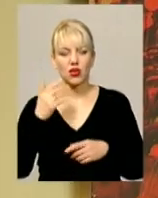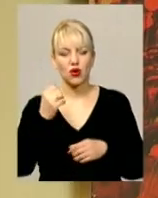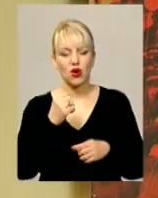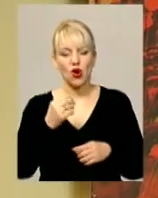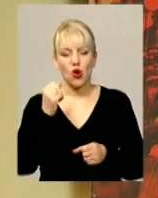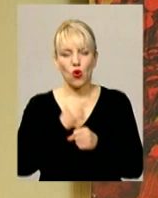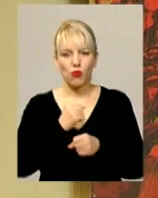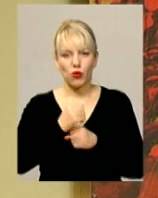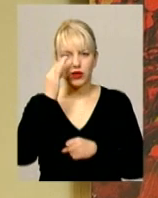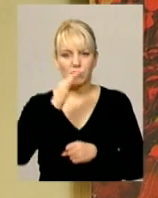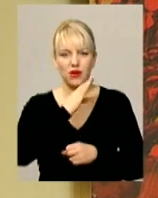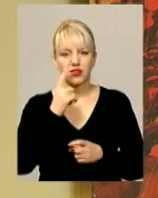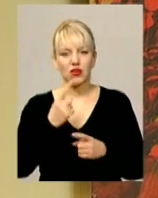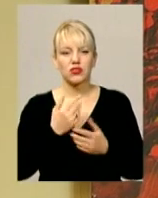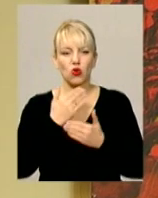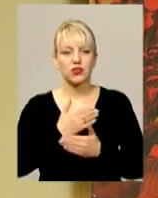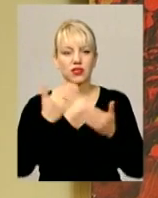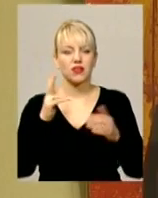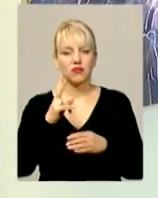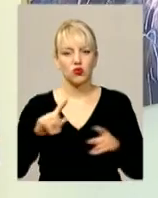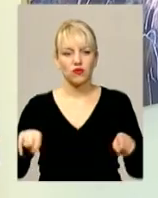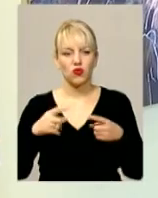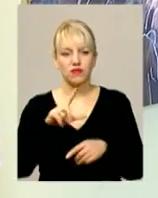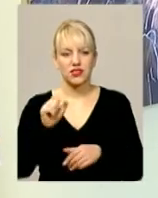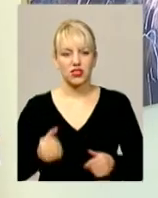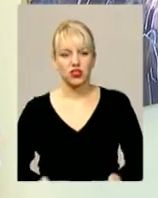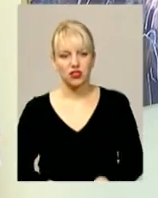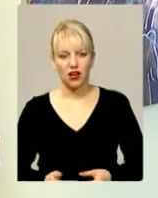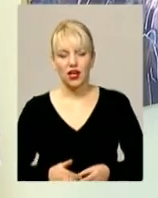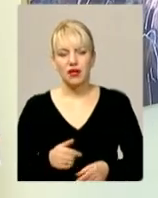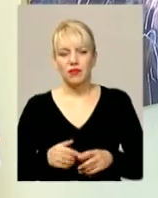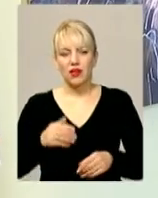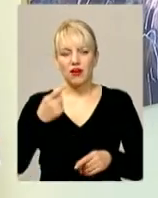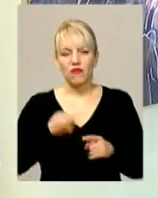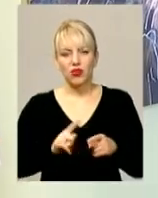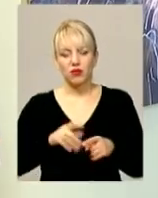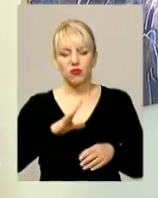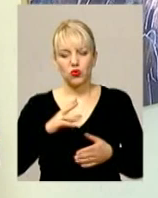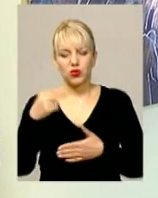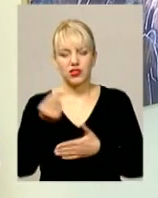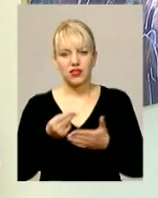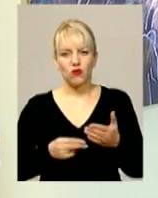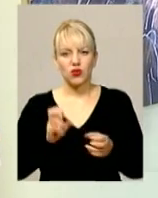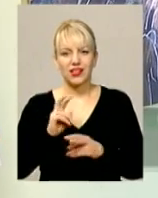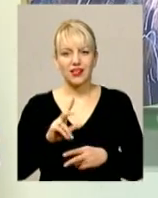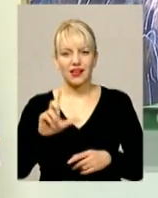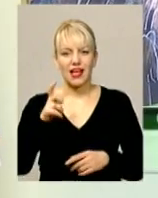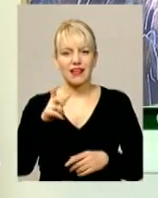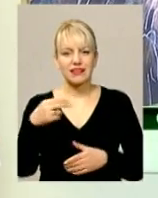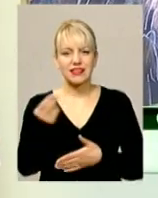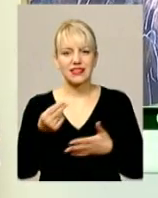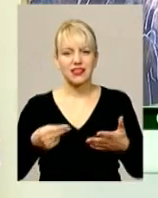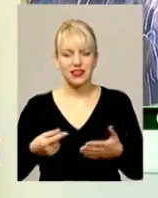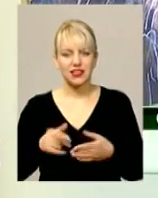батька – одні з останніх, які він створив за життя. Вони були створені як ескізи і планувало